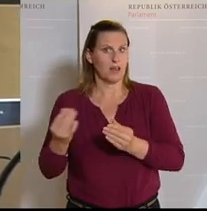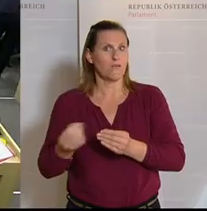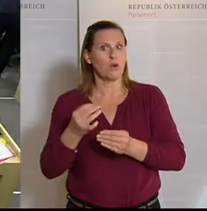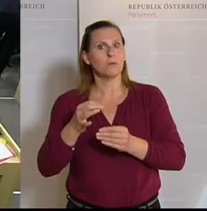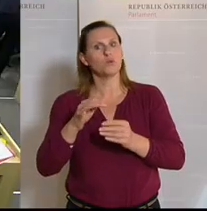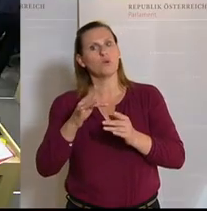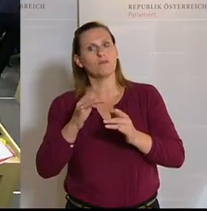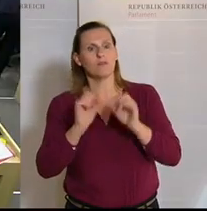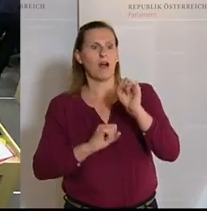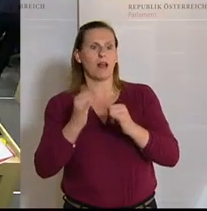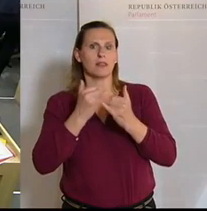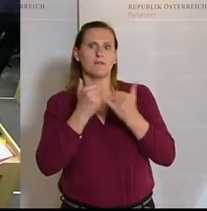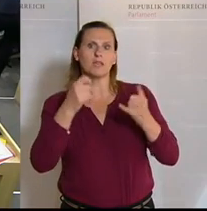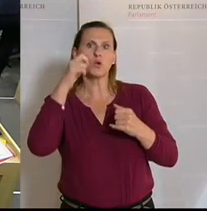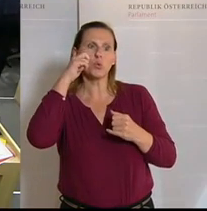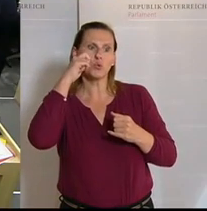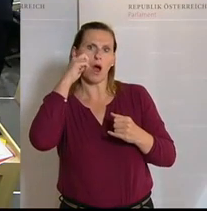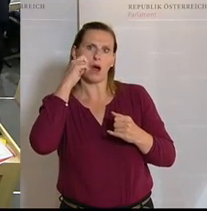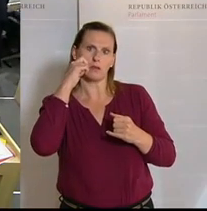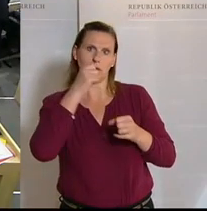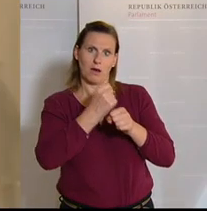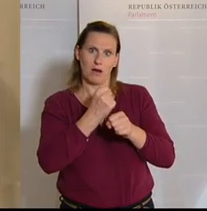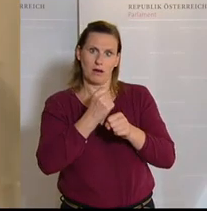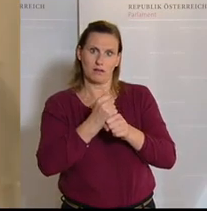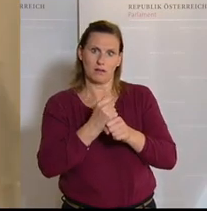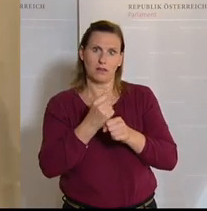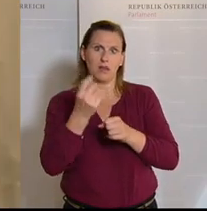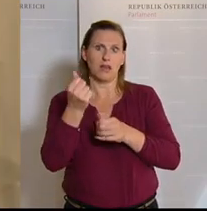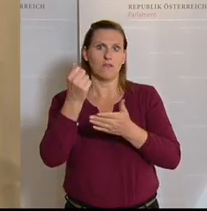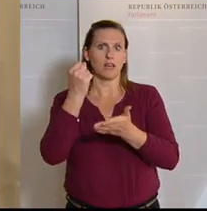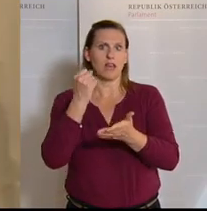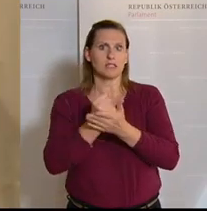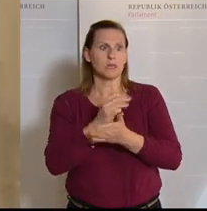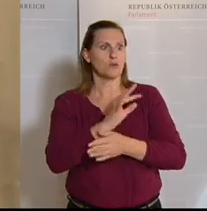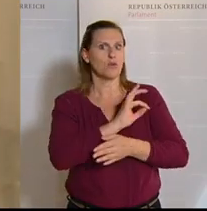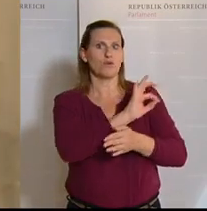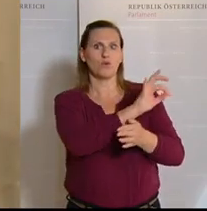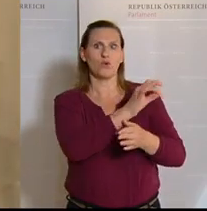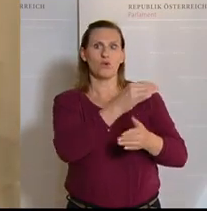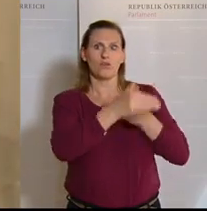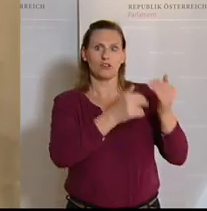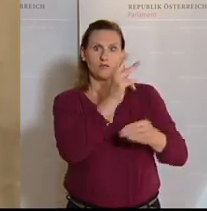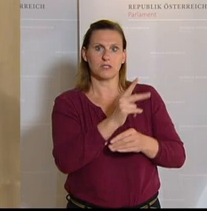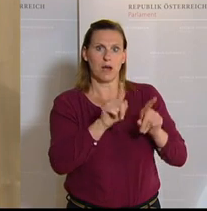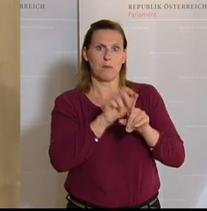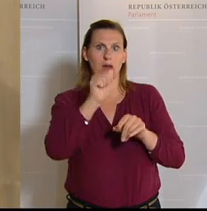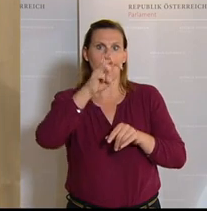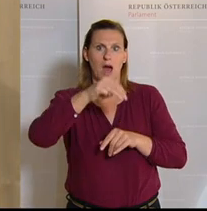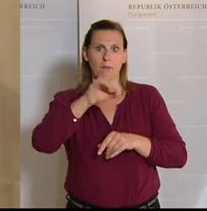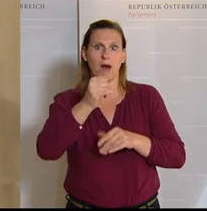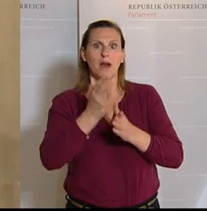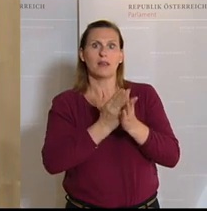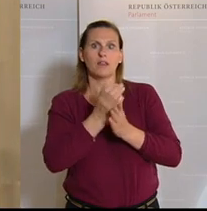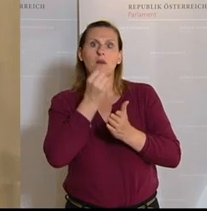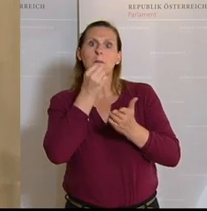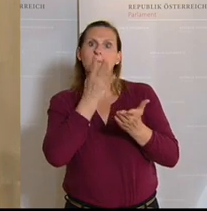Gutachter fungieren. Die Finanzämter dürfen der Wirtschaftskammer und der AMA lediglich einen